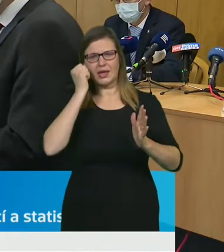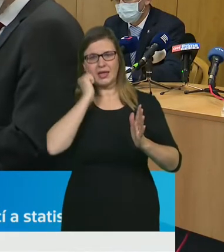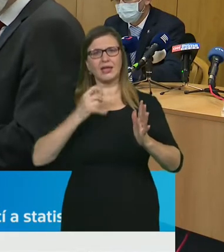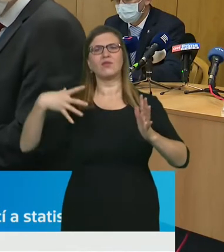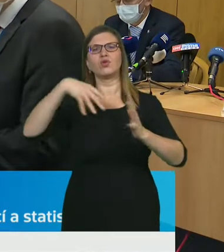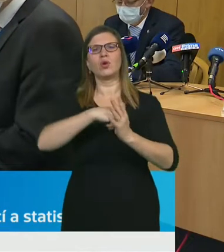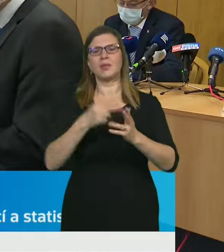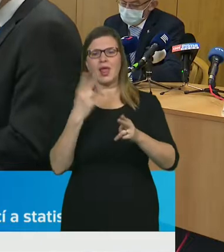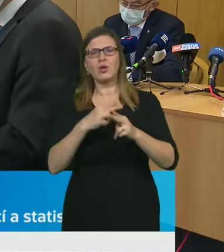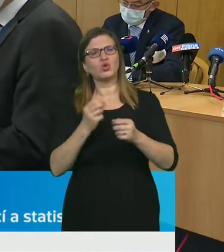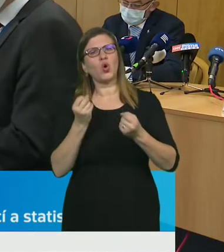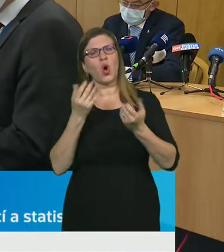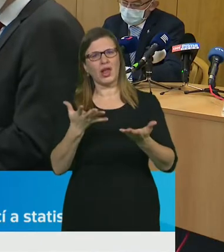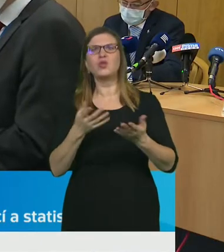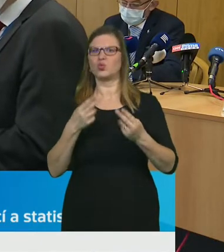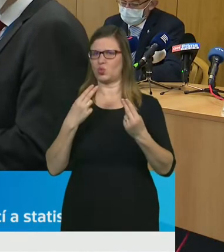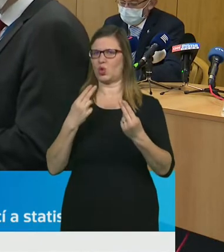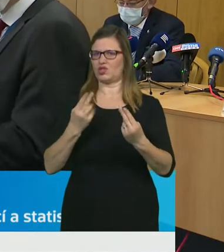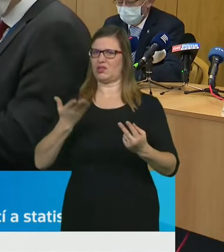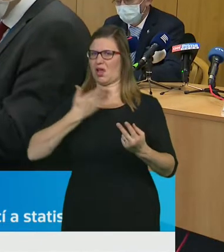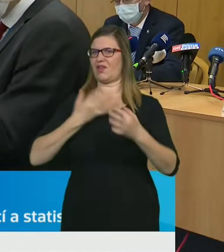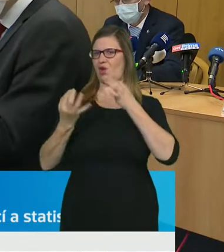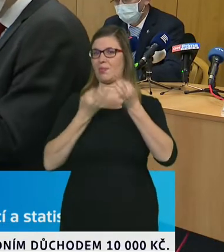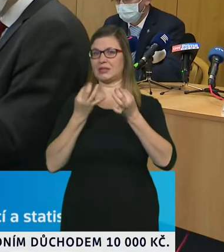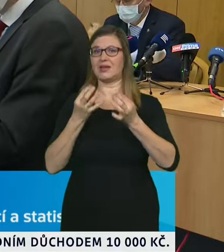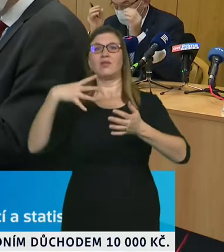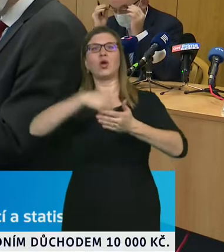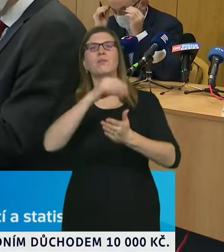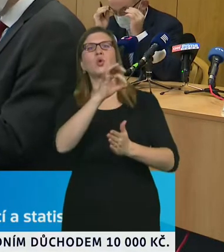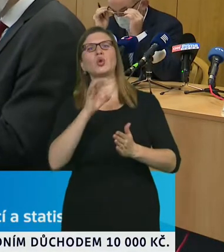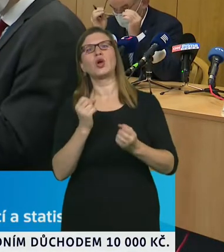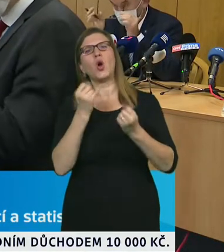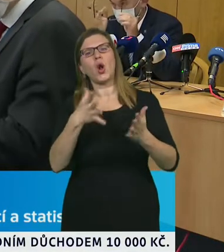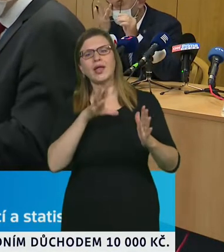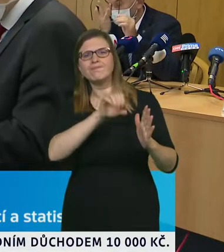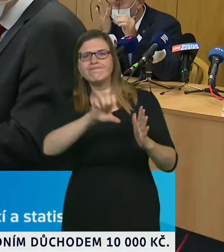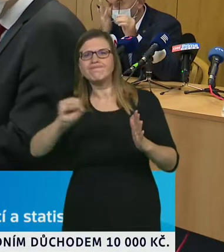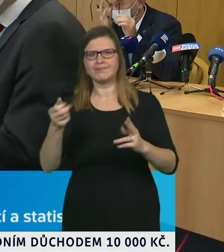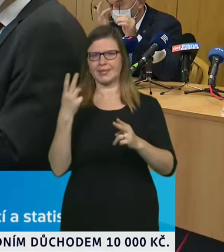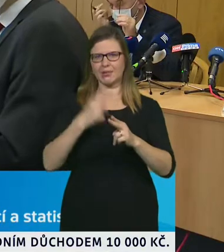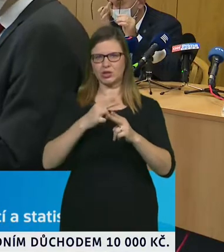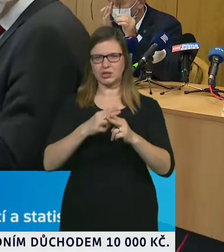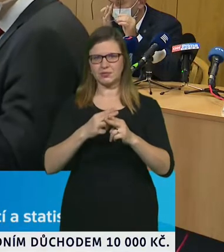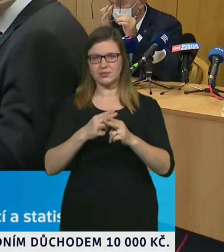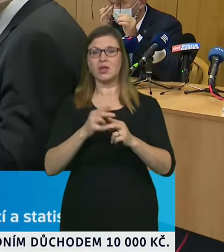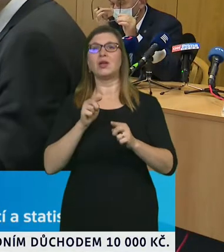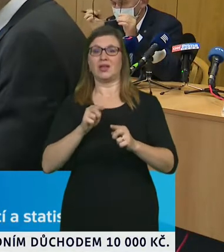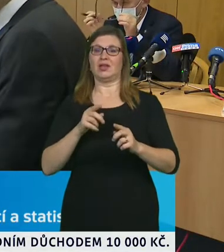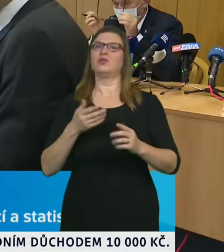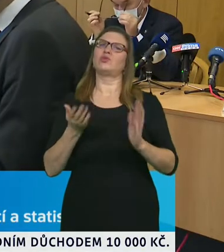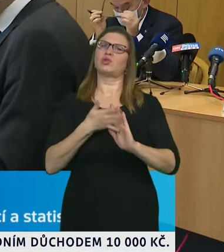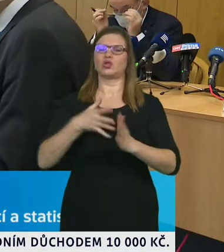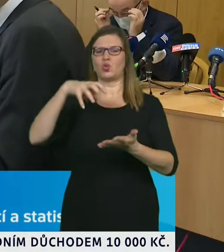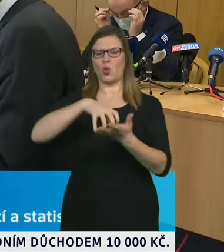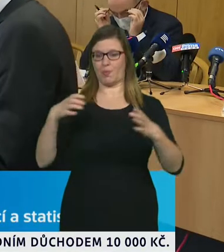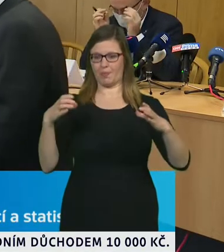pro nálož virů v populaci, protože čím větší procento pozitivních zachytíme na 100 testů nebo na jednotkový objem testů,